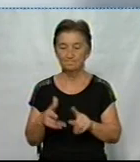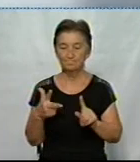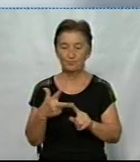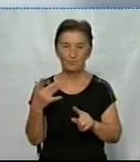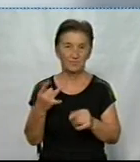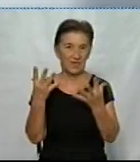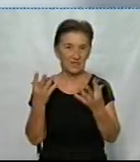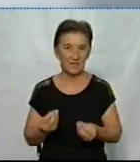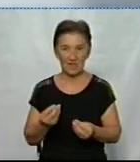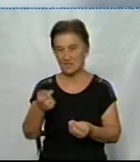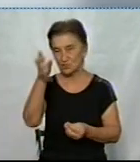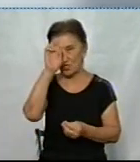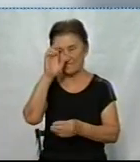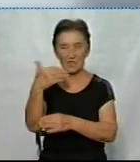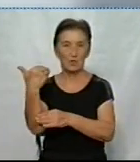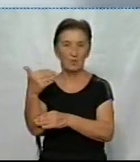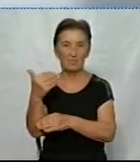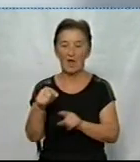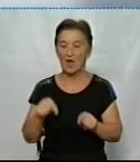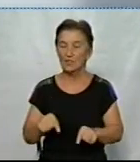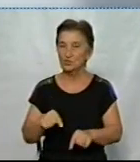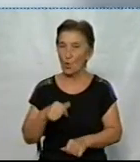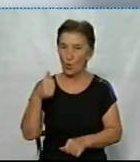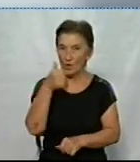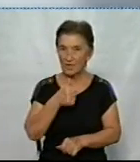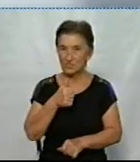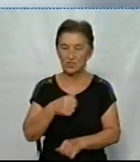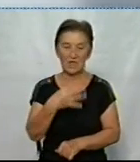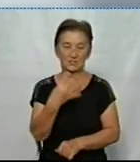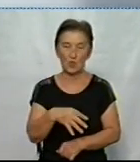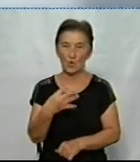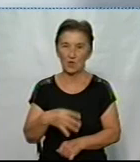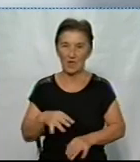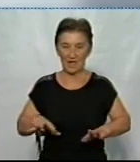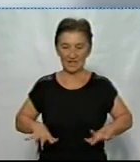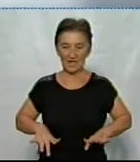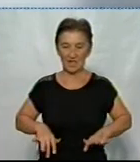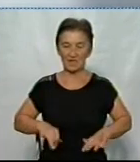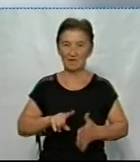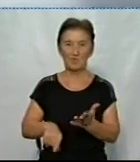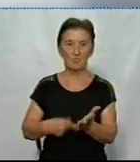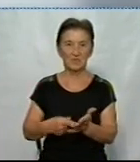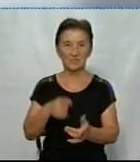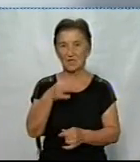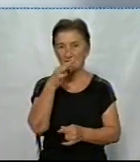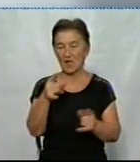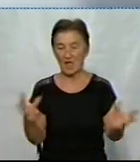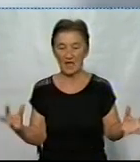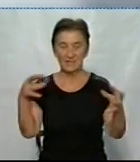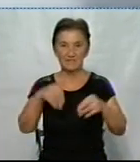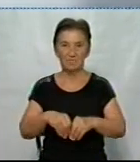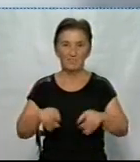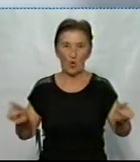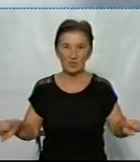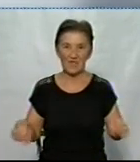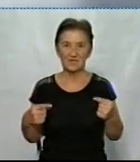до дня державного прапора. Цьогоріч учасниками змагань стали 40 тренерів міста, розповів Суспільному співорганізатор Олександр